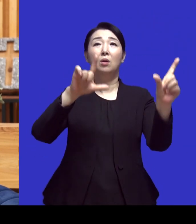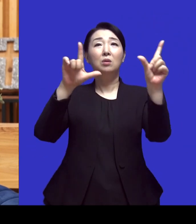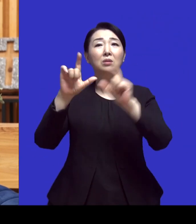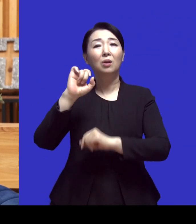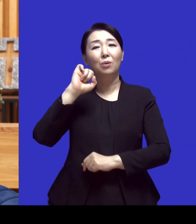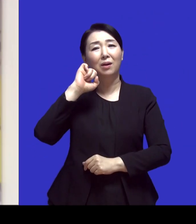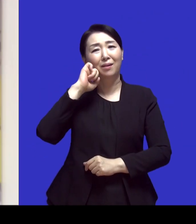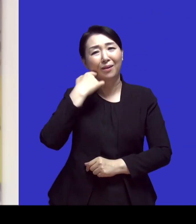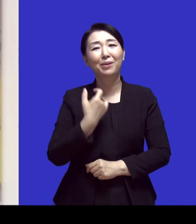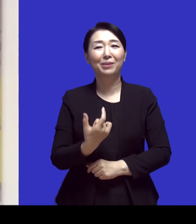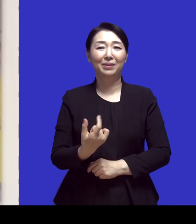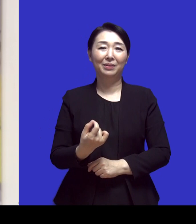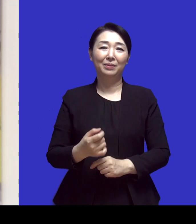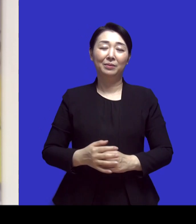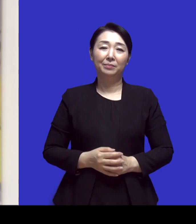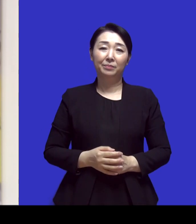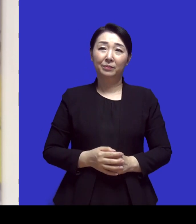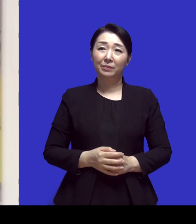굉장히 힘드셨을 것 같아요